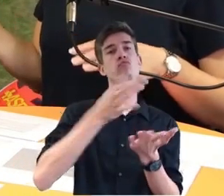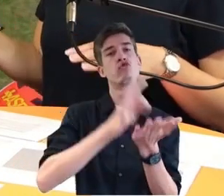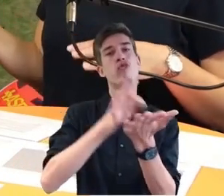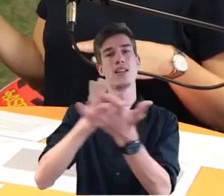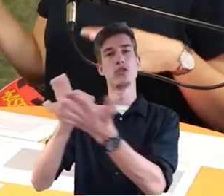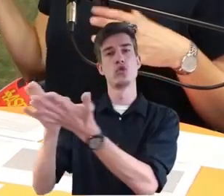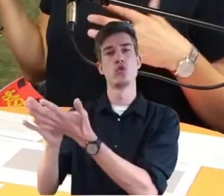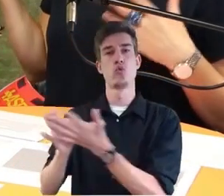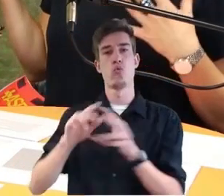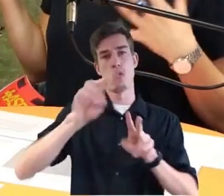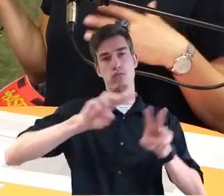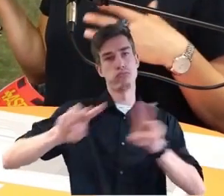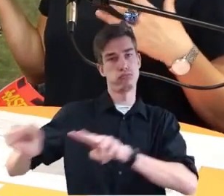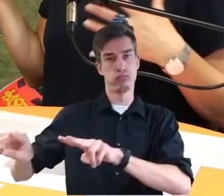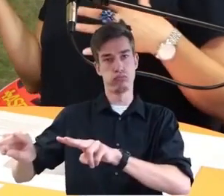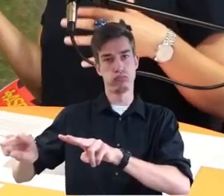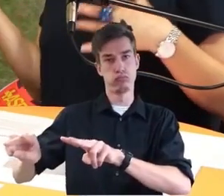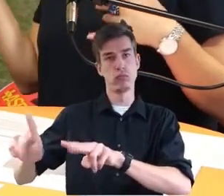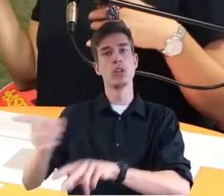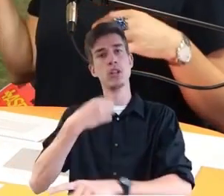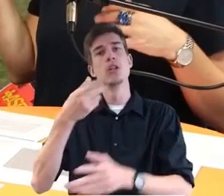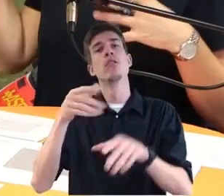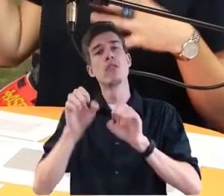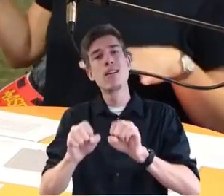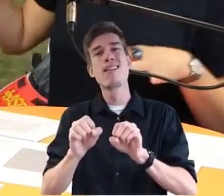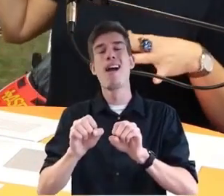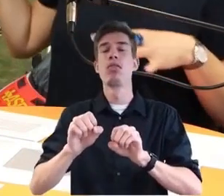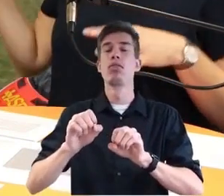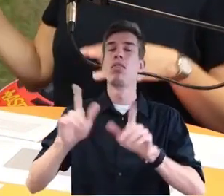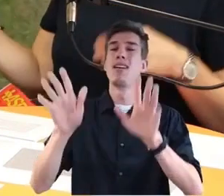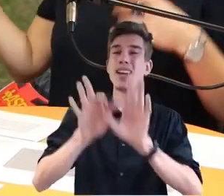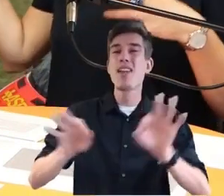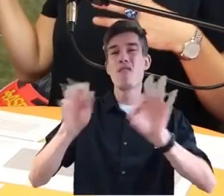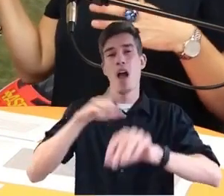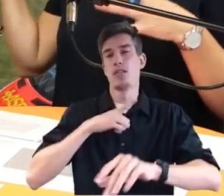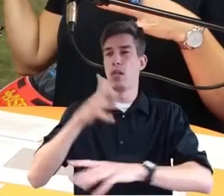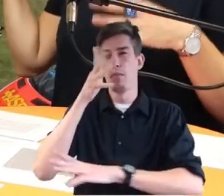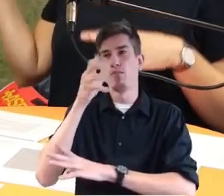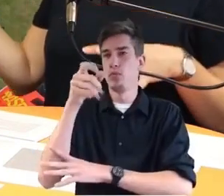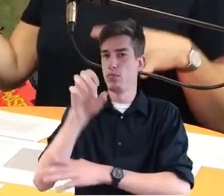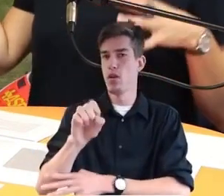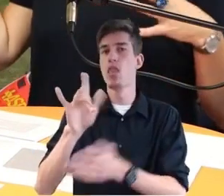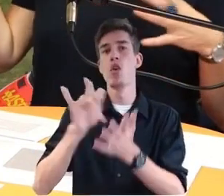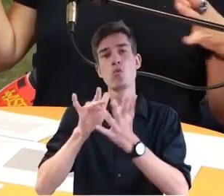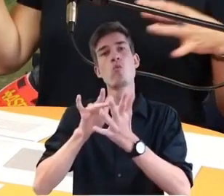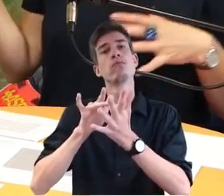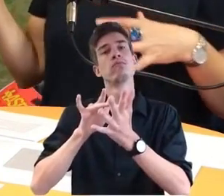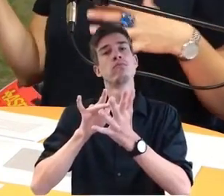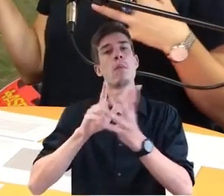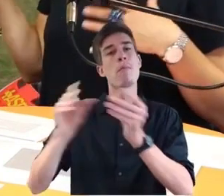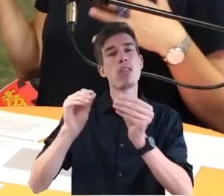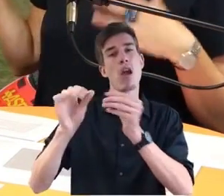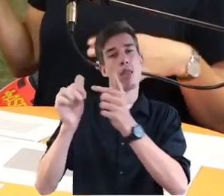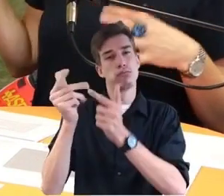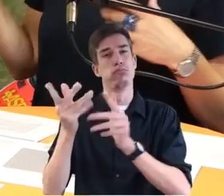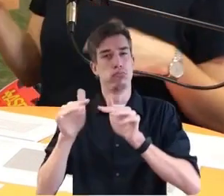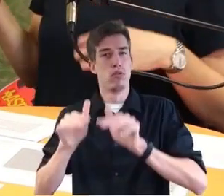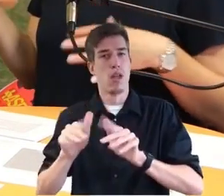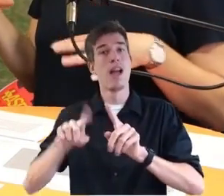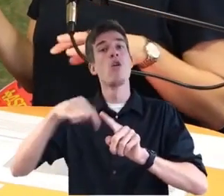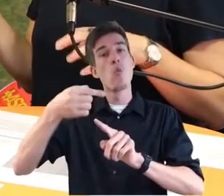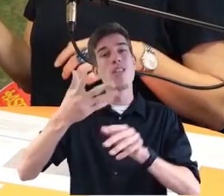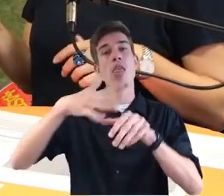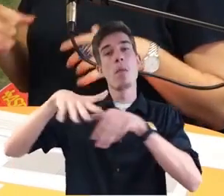eben Gefahren zu erkennen und die Warnungen dann über diese Bereiche